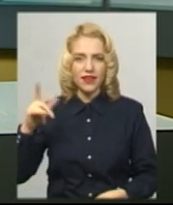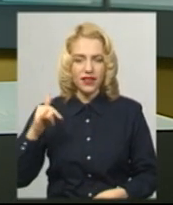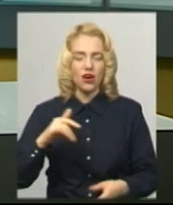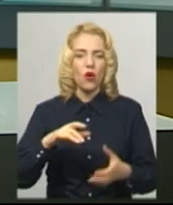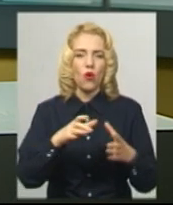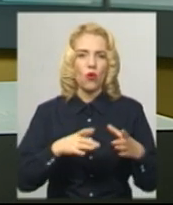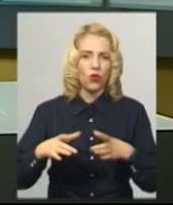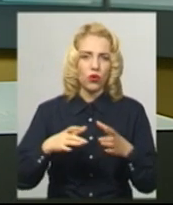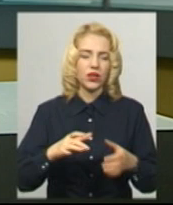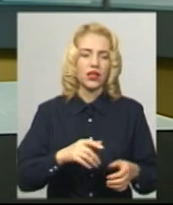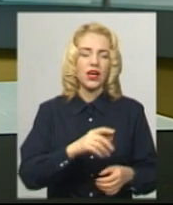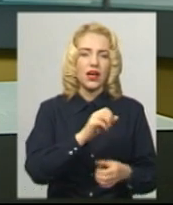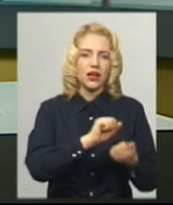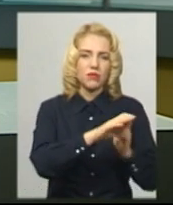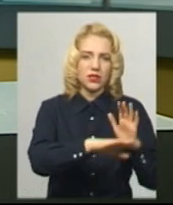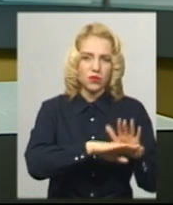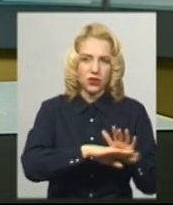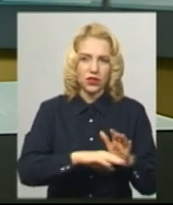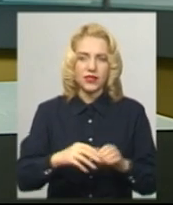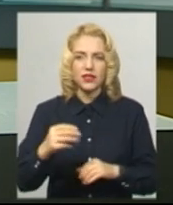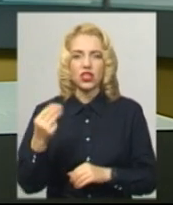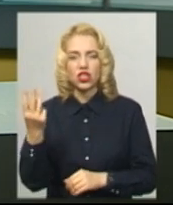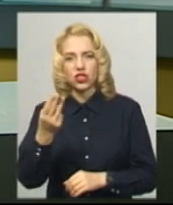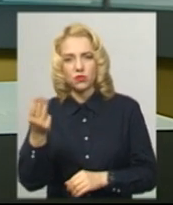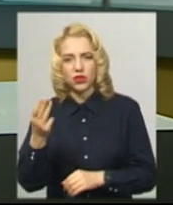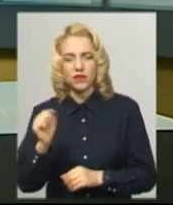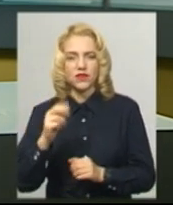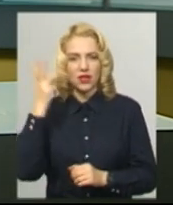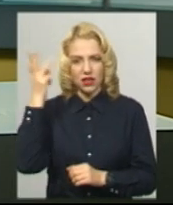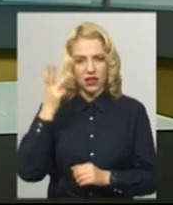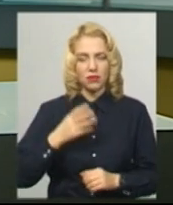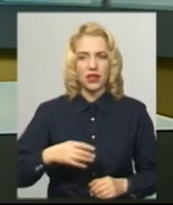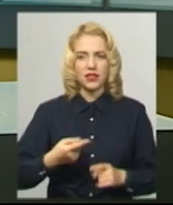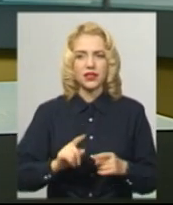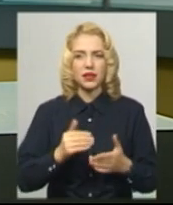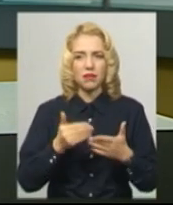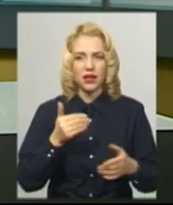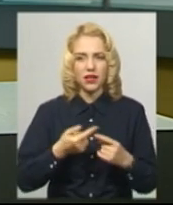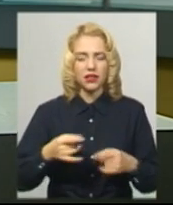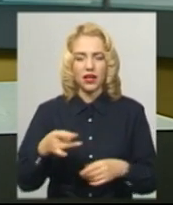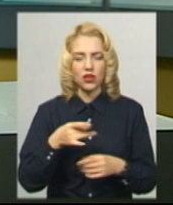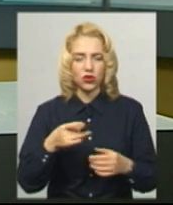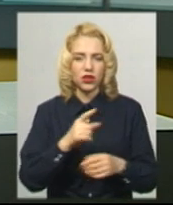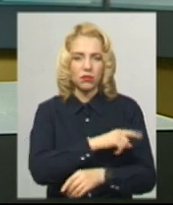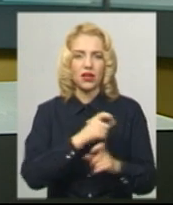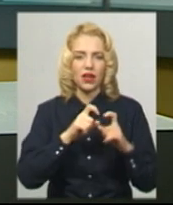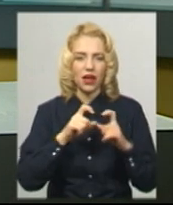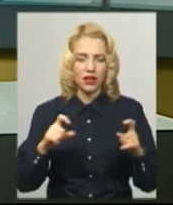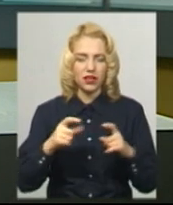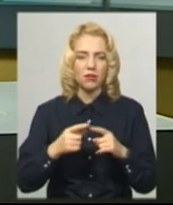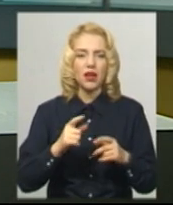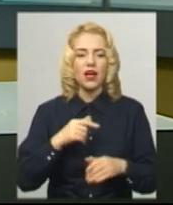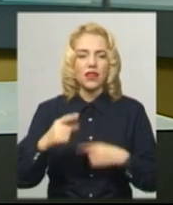Центральне місто Хмельницький і Шепетівка, Північний округ. Зараз, додає перед районними лікарнями, наступний етап реформування –